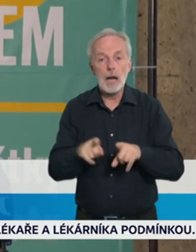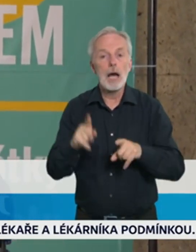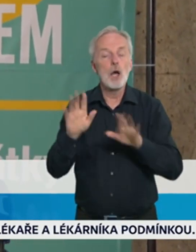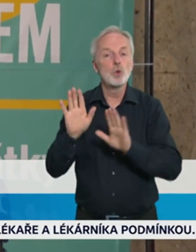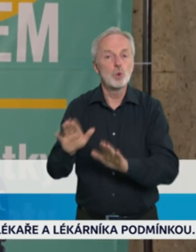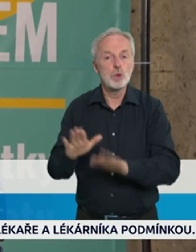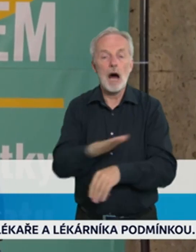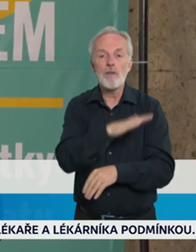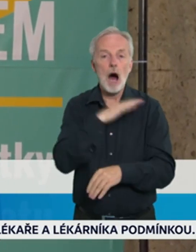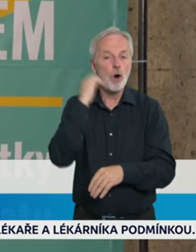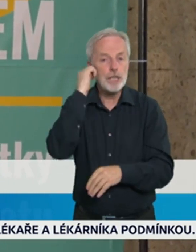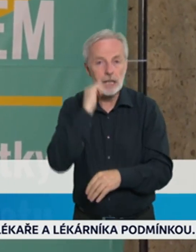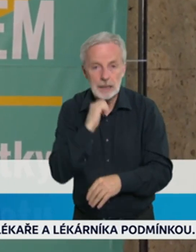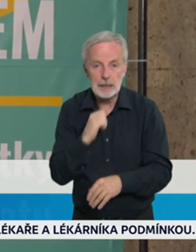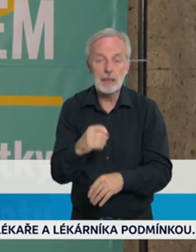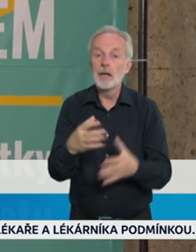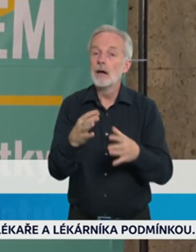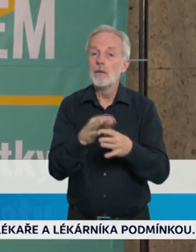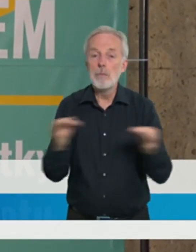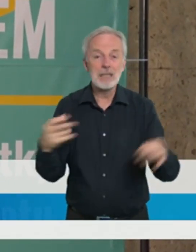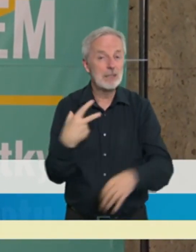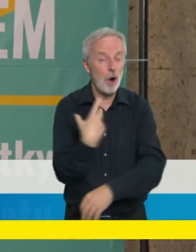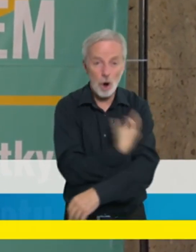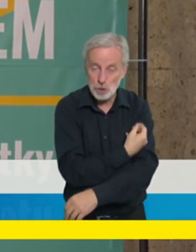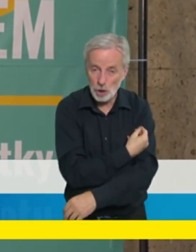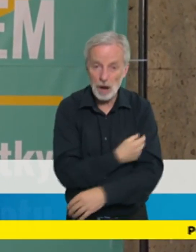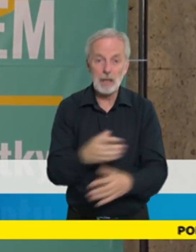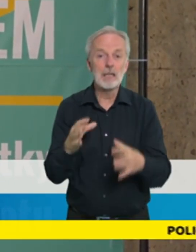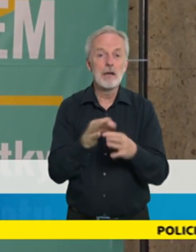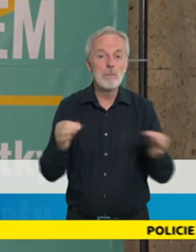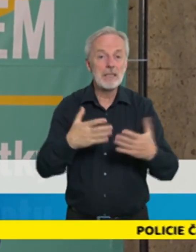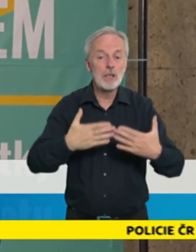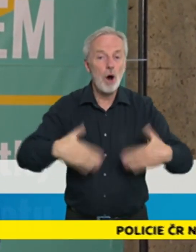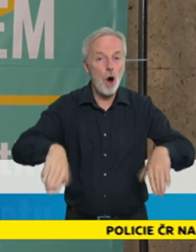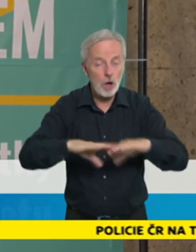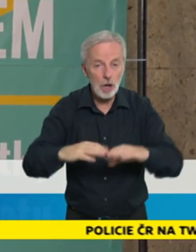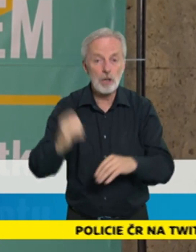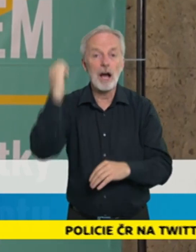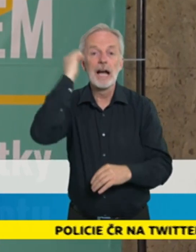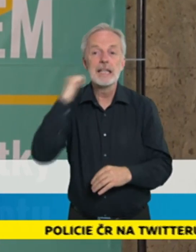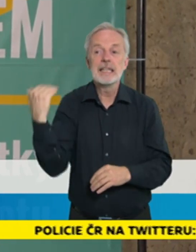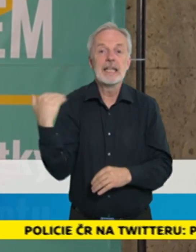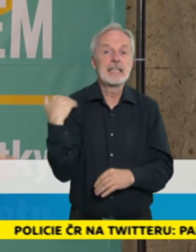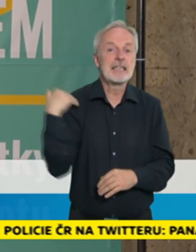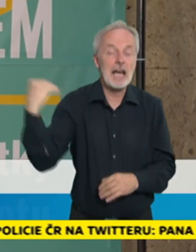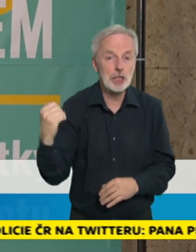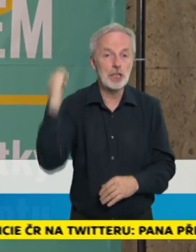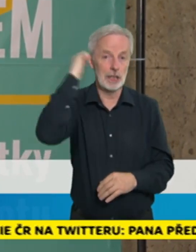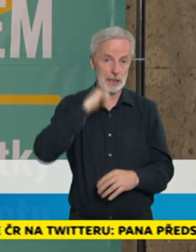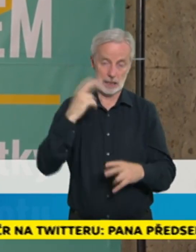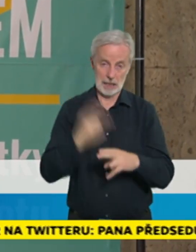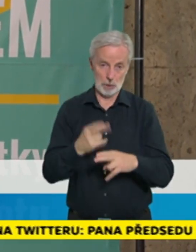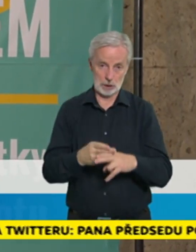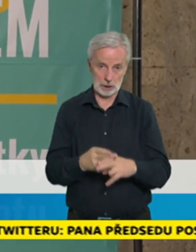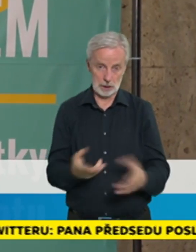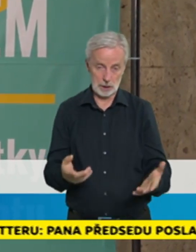nenaočkovaných a vysoce pravděpodobně nechráněných potenciálně zranitelných občanů, kteří se mohou nakazit. Nejenom seniorů,